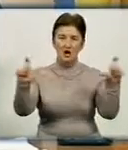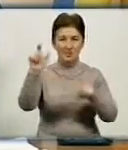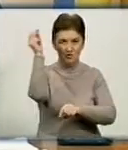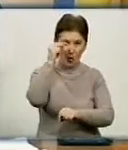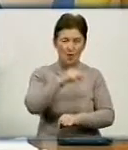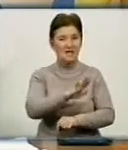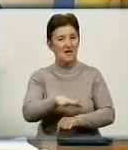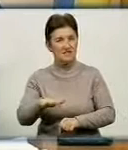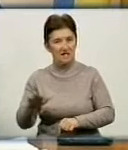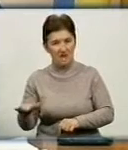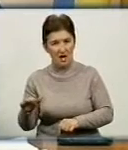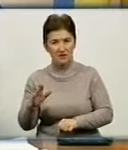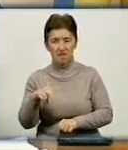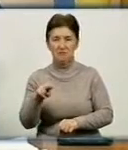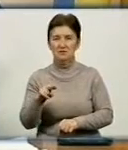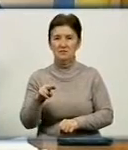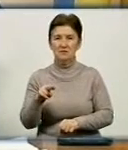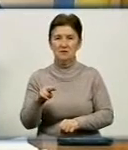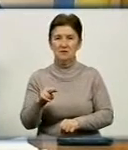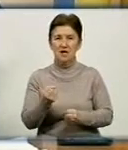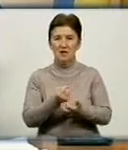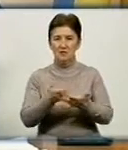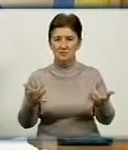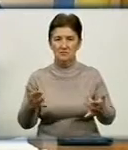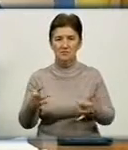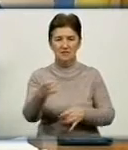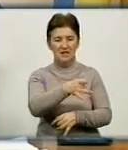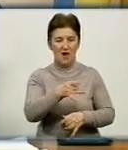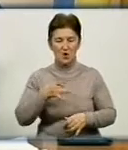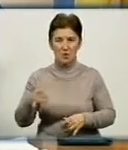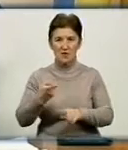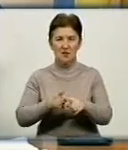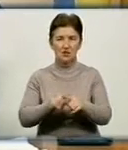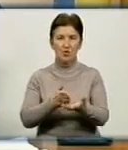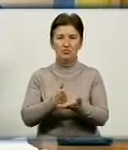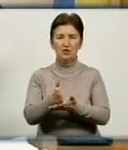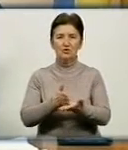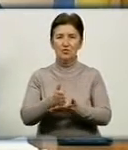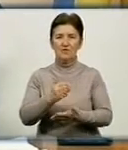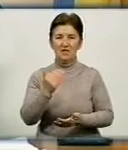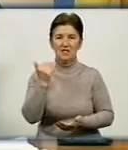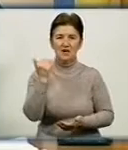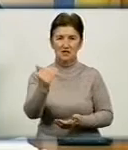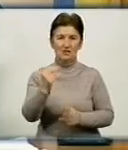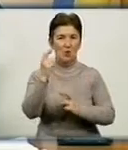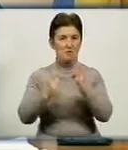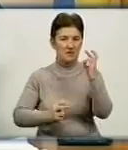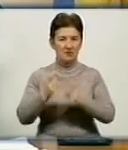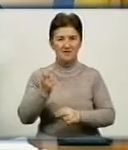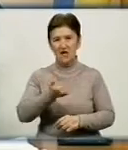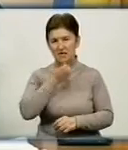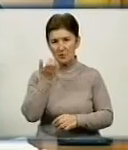мешканців значної кількості мікрорайону, яке обслуговує наше підприємство